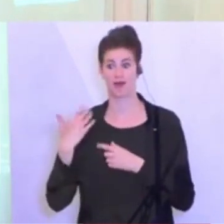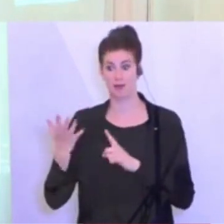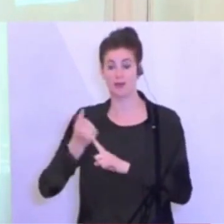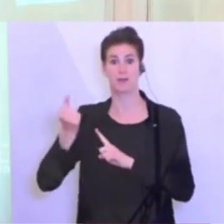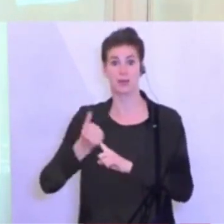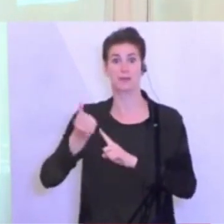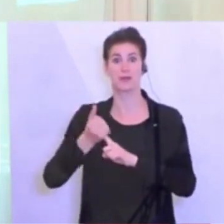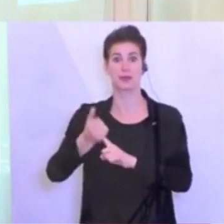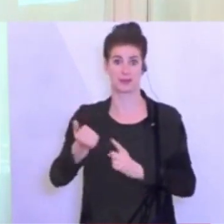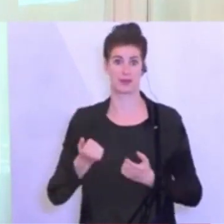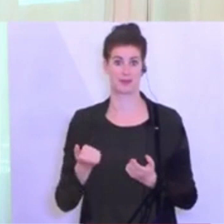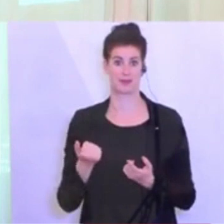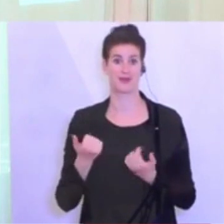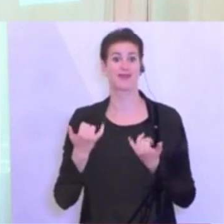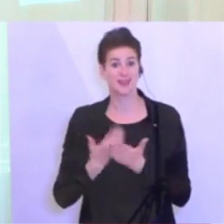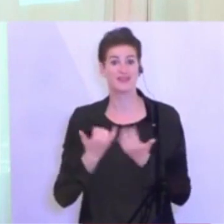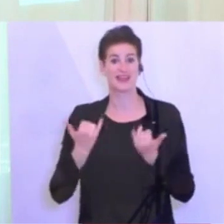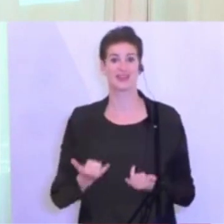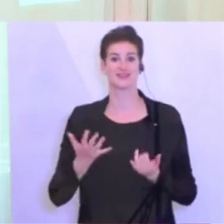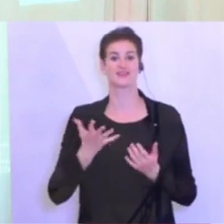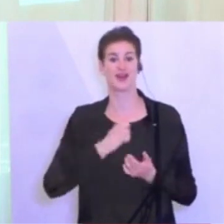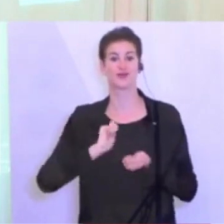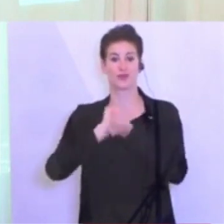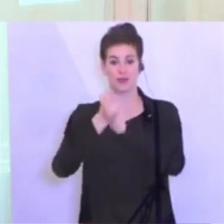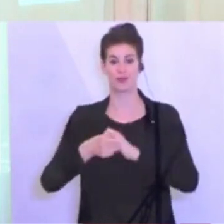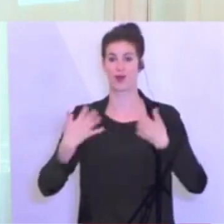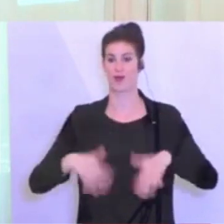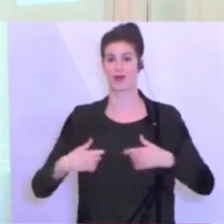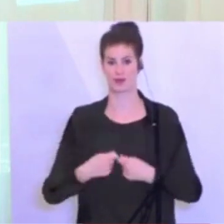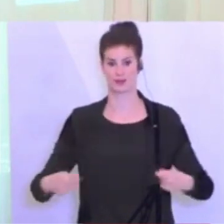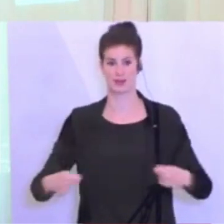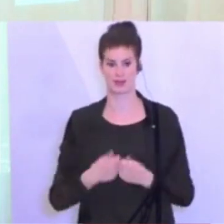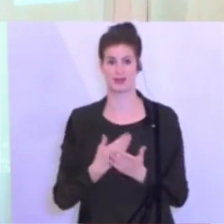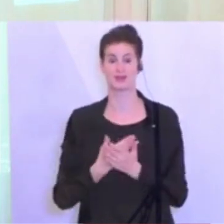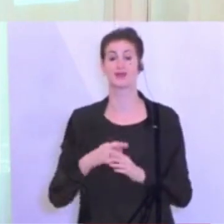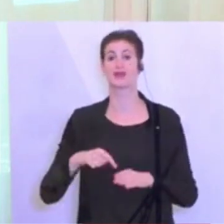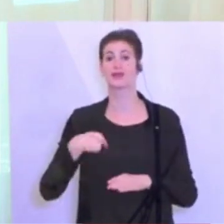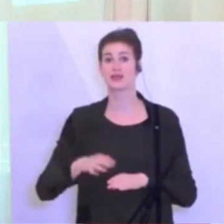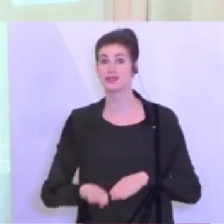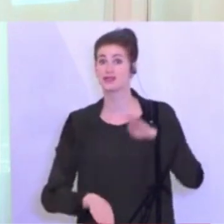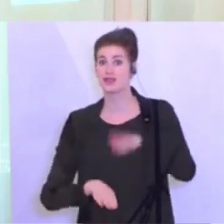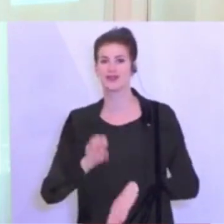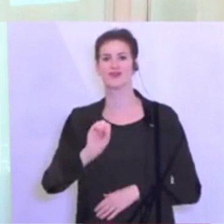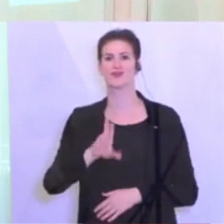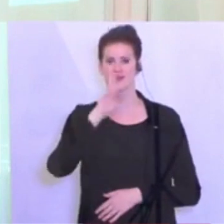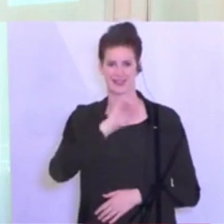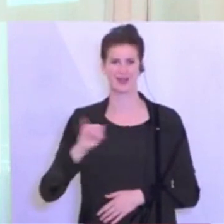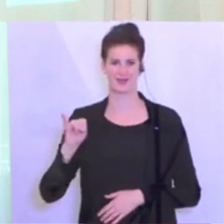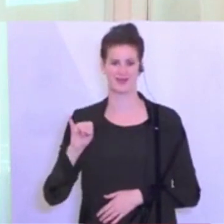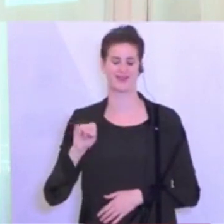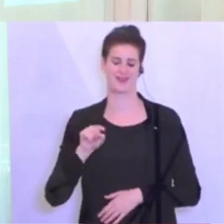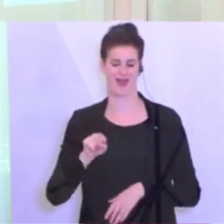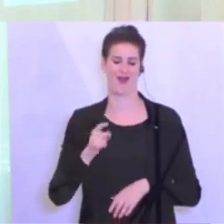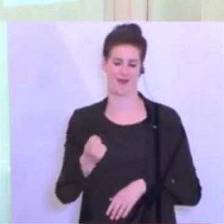was jetzt an Lockerungsmaßnahmen möglich ist. Und dieser nächste Schritt ist eben der 15. Juni, an dem wir diesen